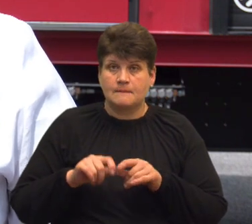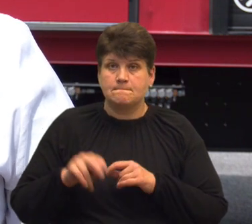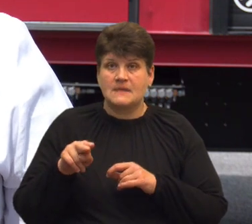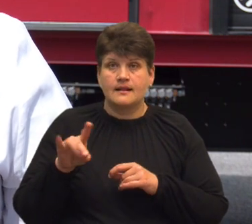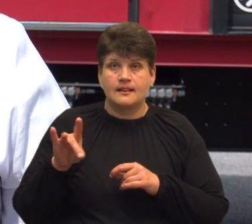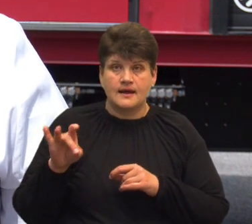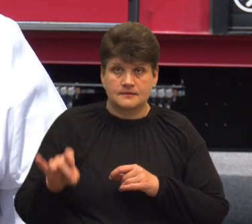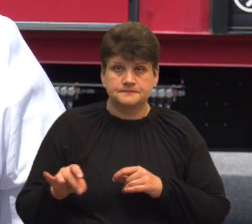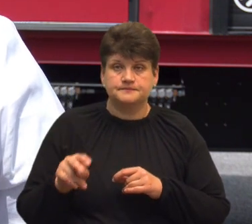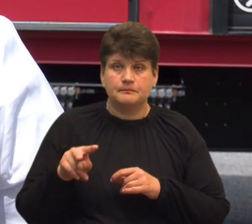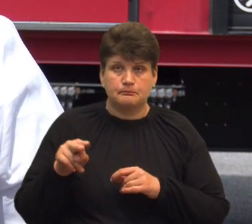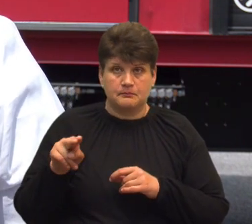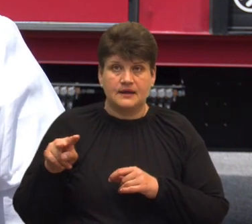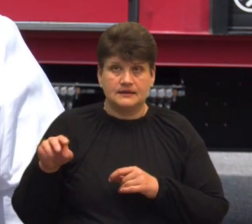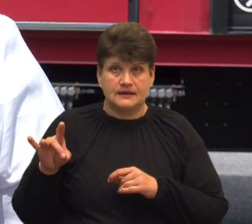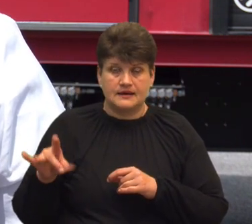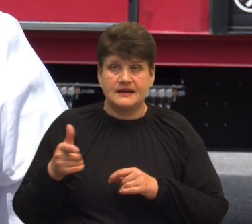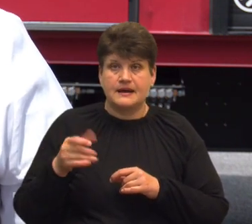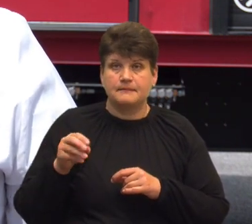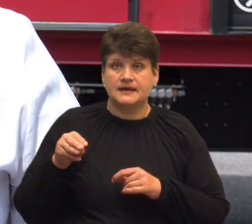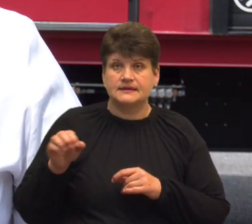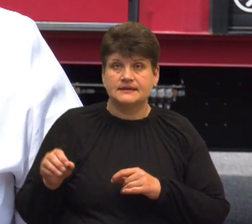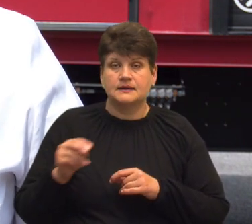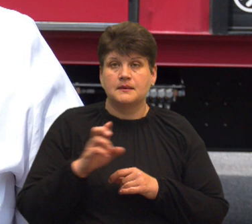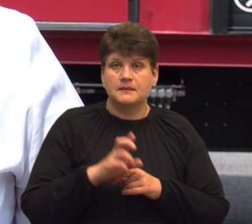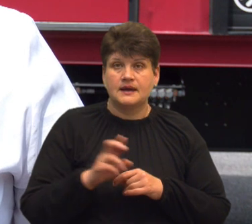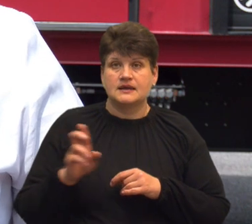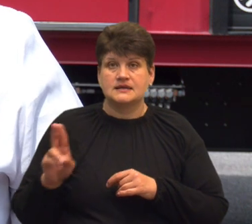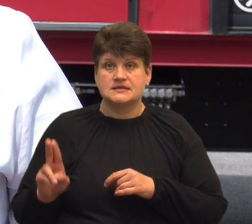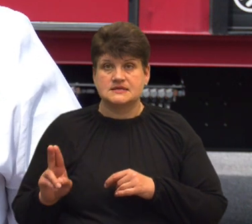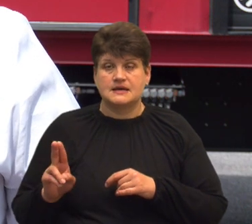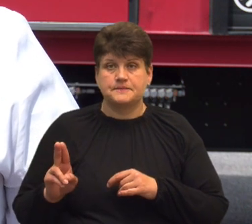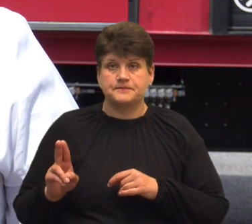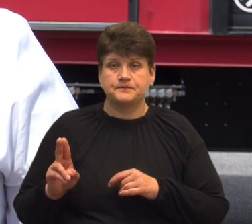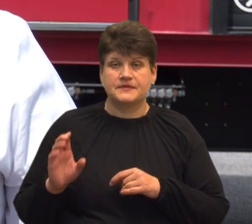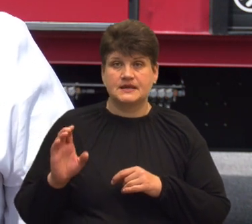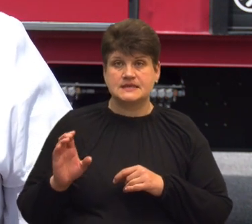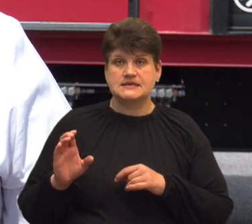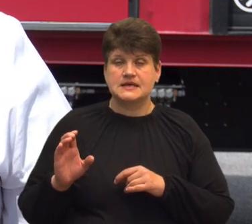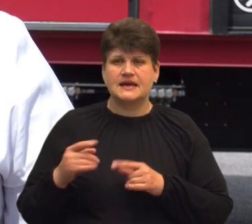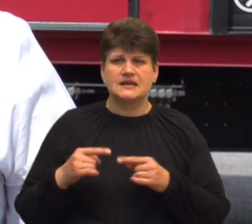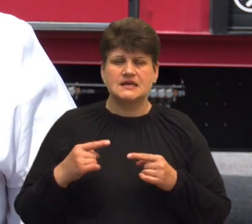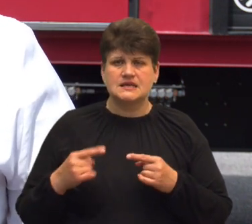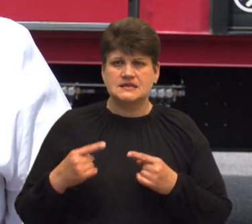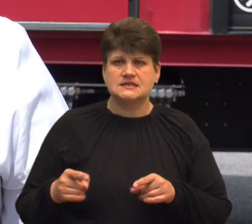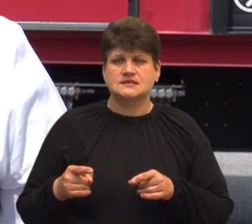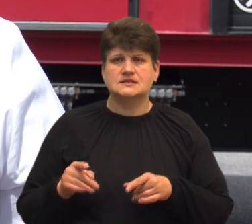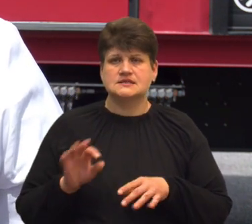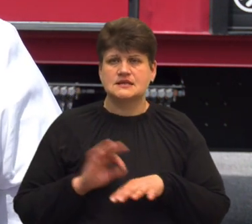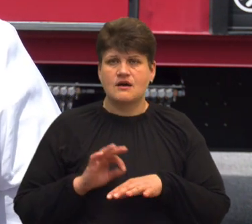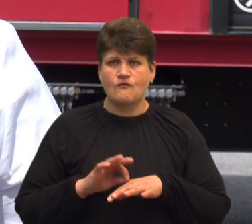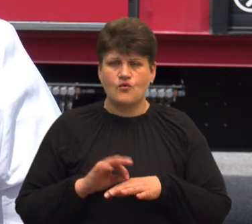тестування на гепатити Б і С, на різного роду вірусні захворювання, менінгіти можемо робити,